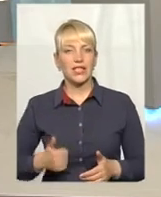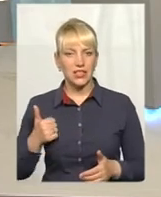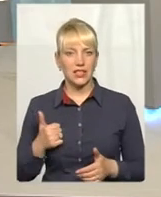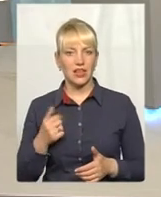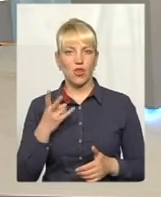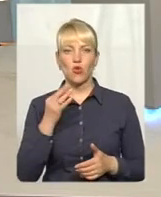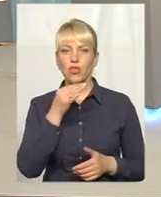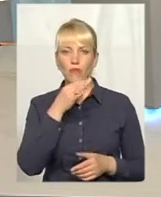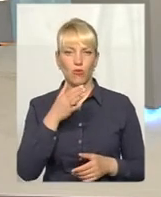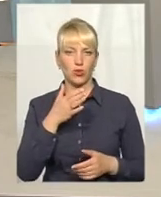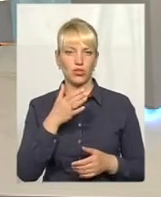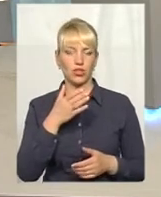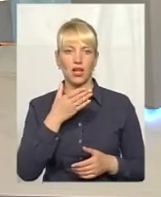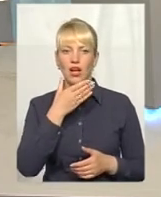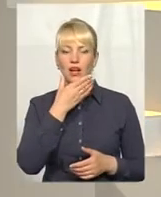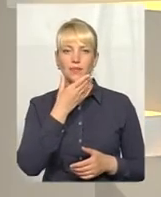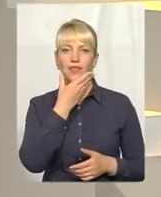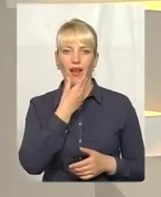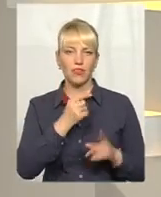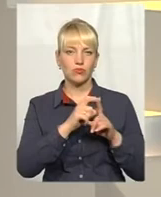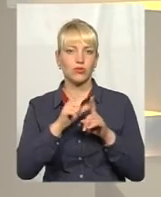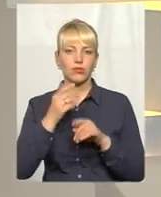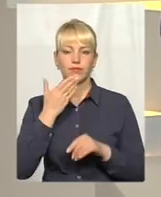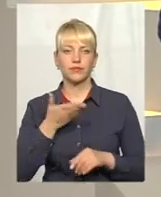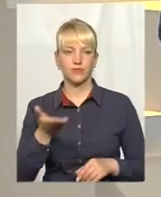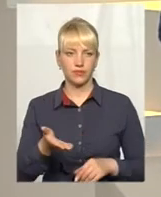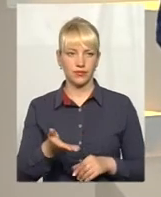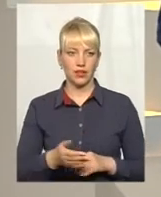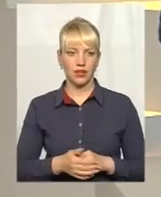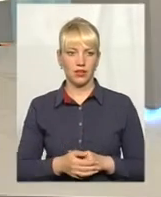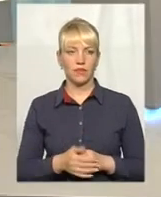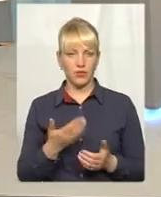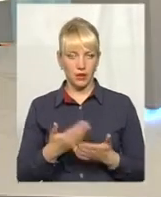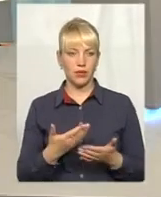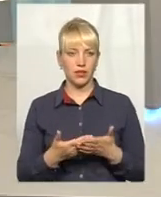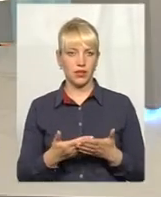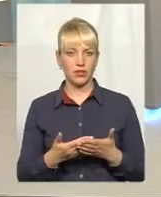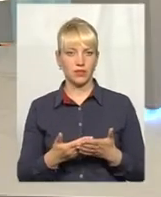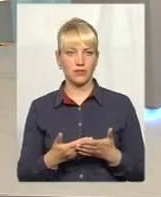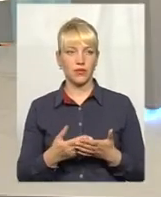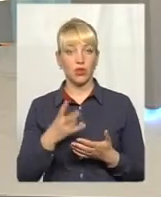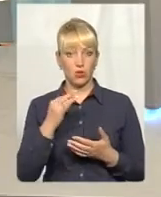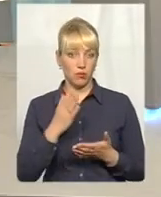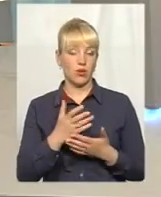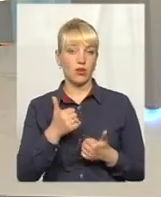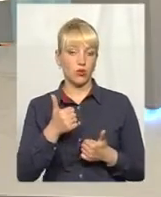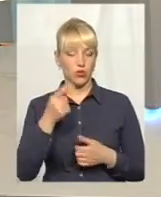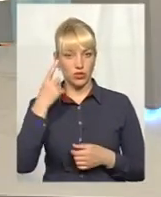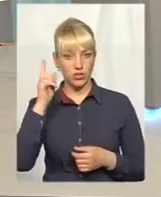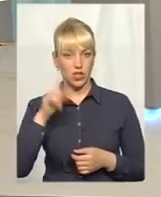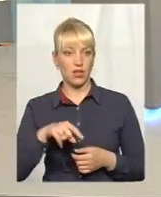красномовно підтвердити це, не володіє красномовством, до прикладу, але має хороші знання,